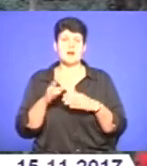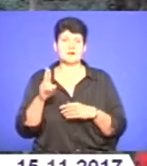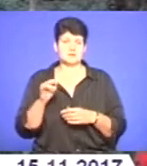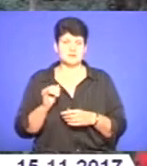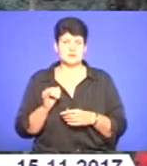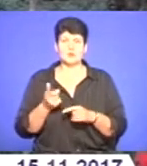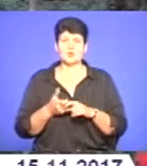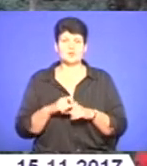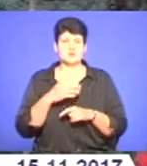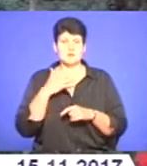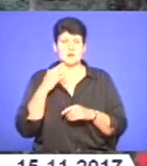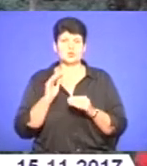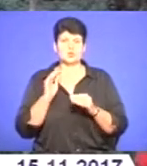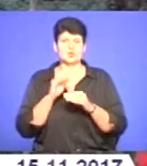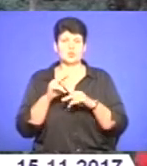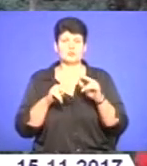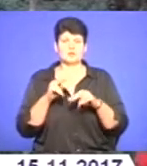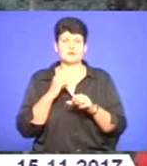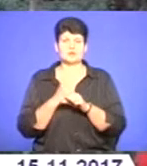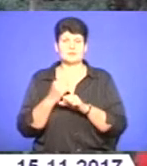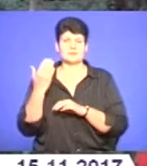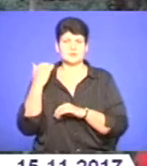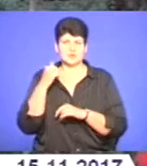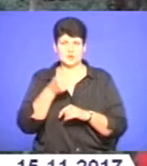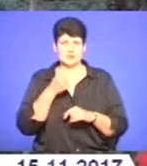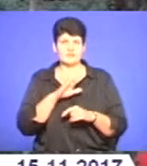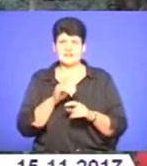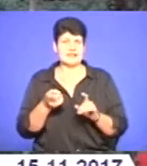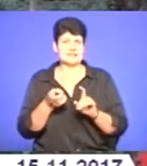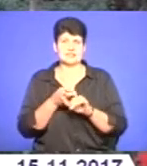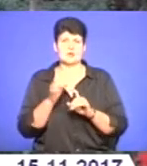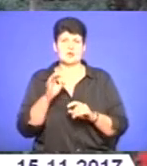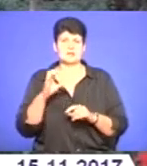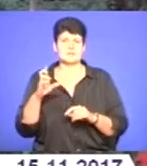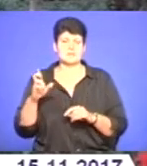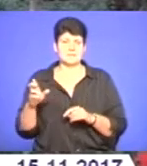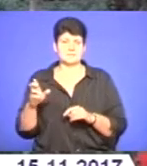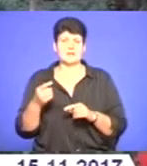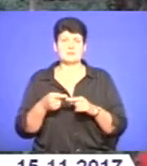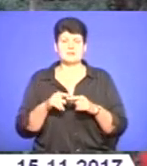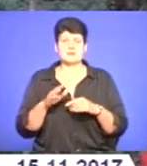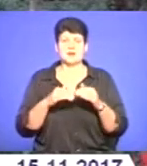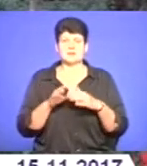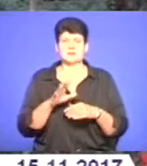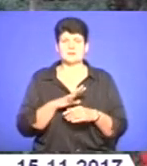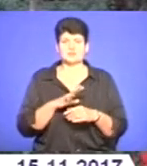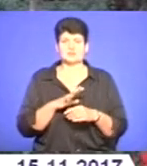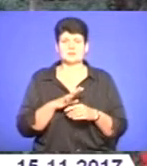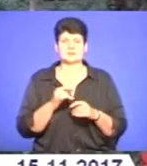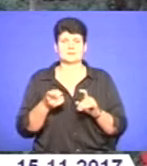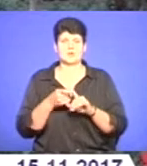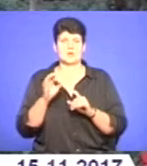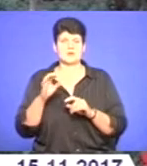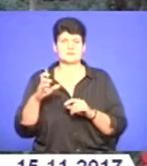дуже багато добудов, які були здійснені попередні роки, вони не закріплені за ОСББ, бо це пішла практика закріплення, якщо не